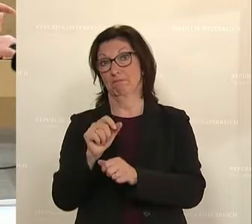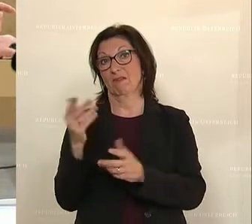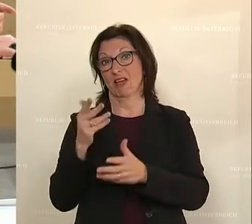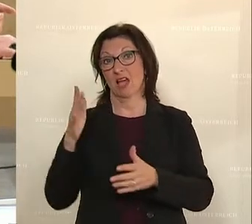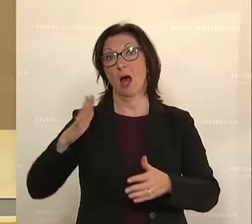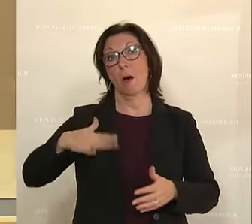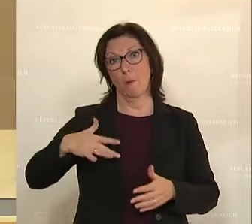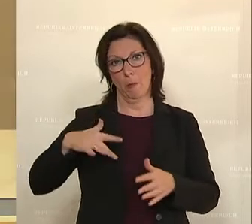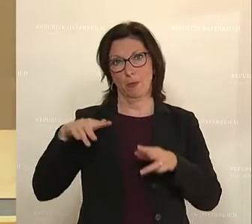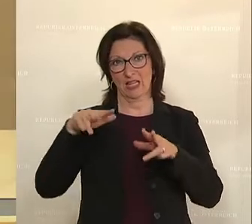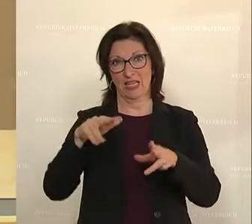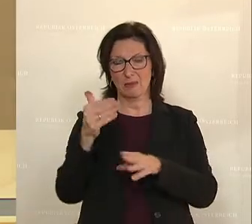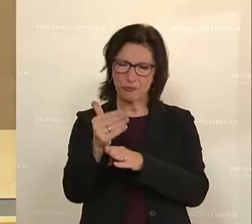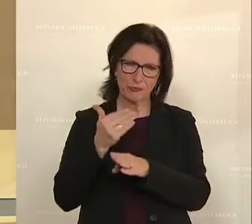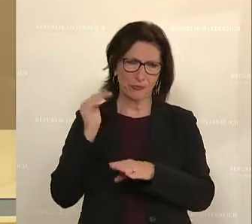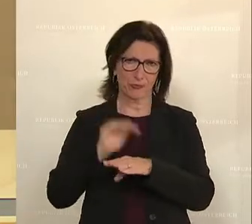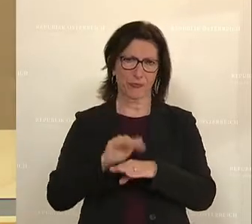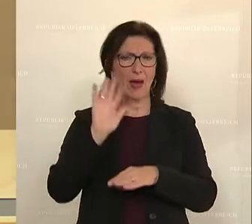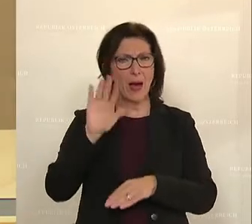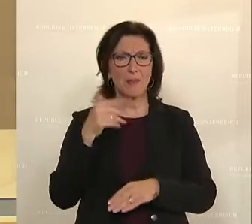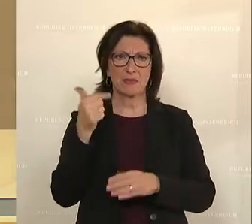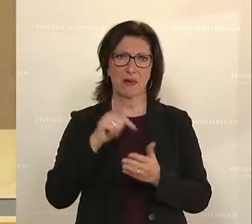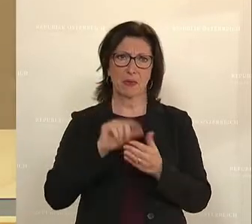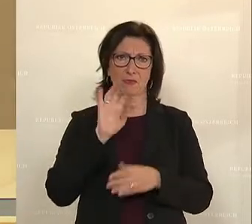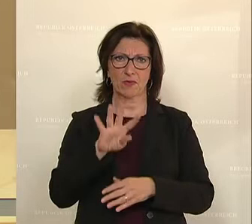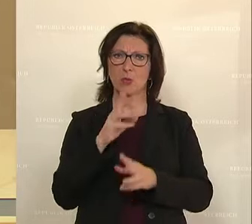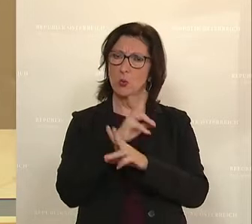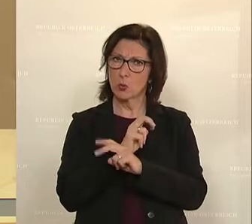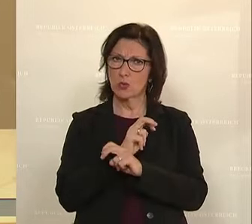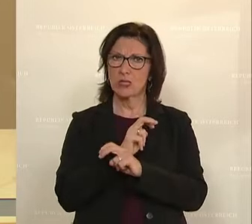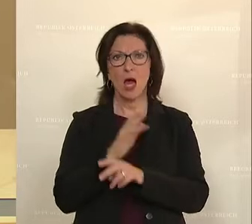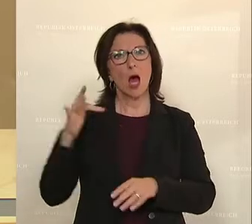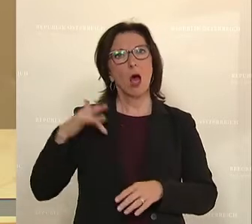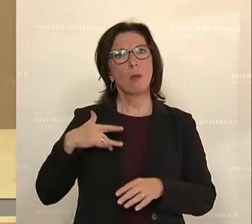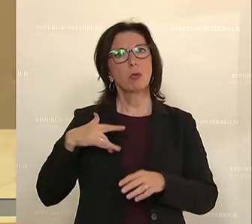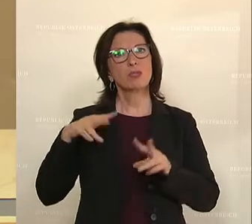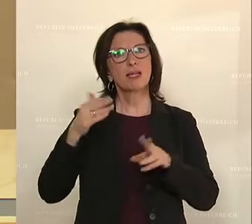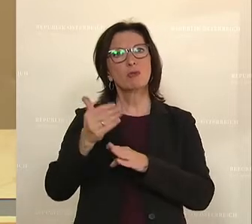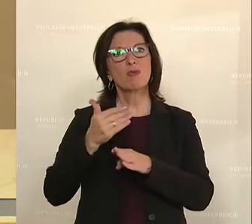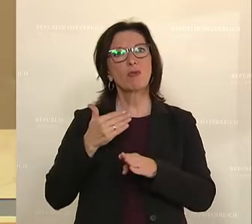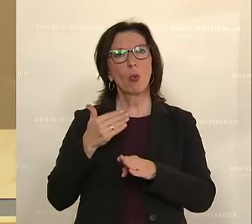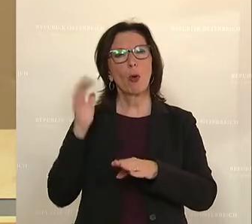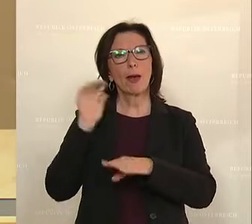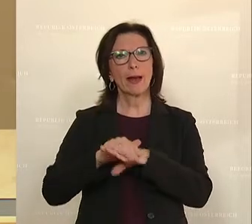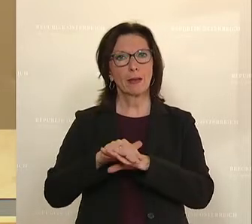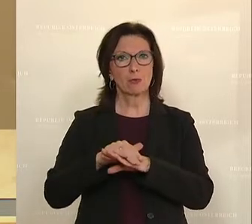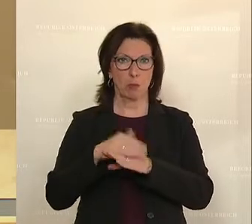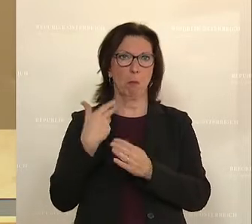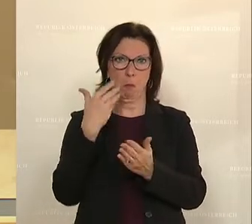Brustkrebs. Seit 2014 wird in Österreich das Brustkrebsfrüherkennungsprogramm angeboten.